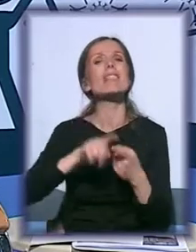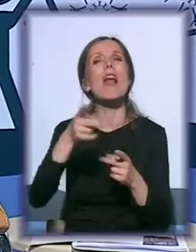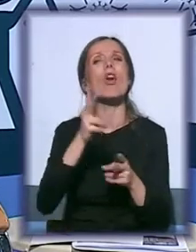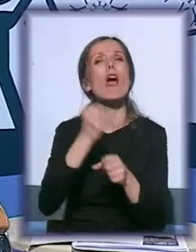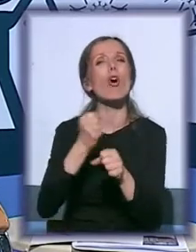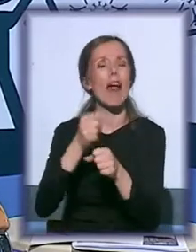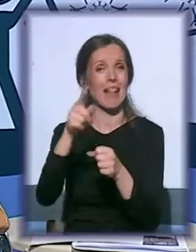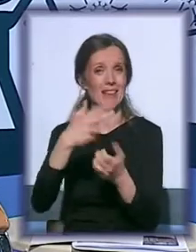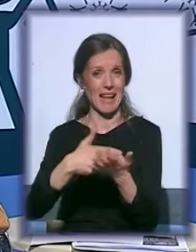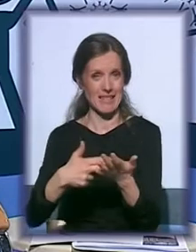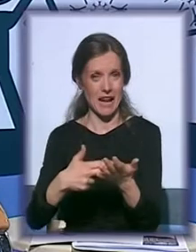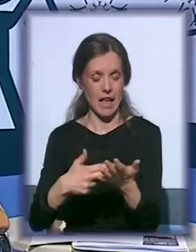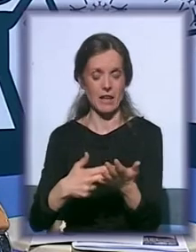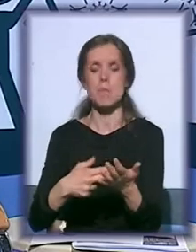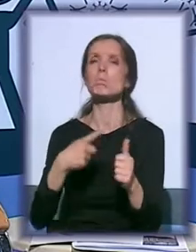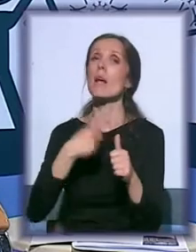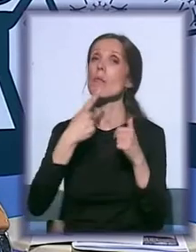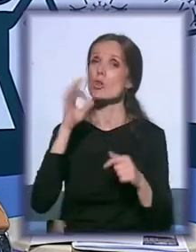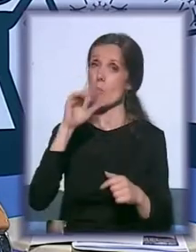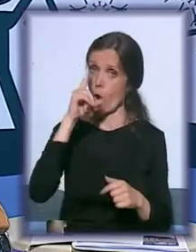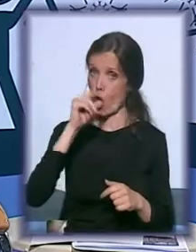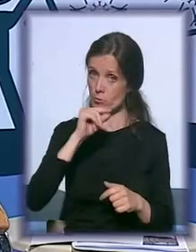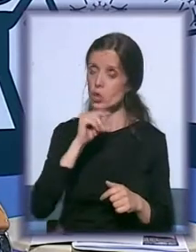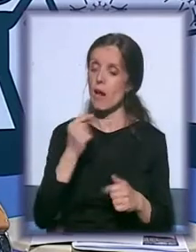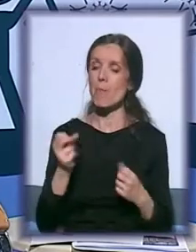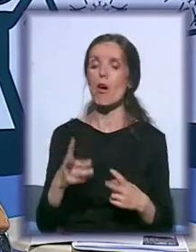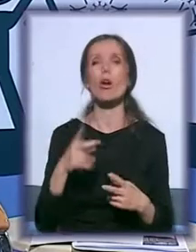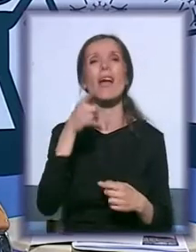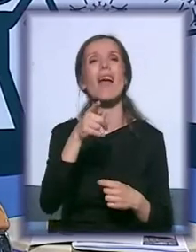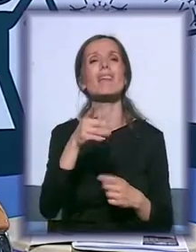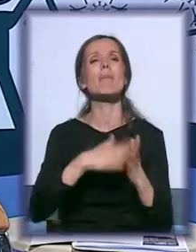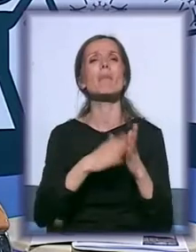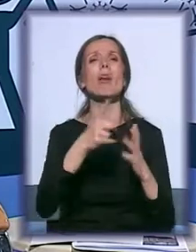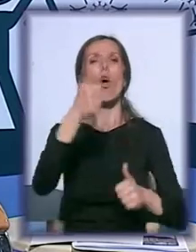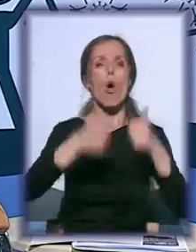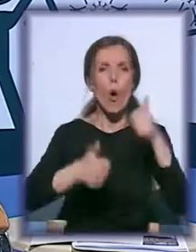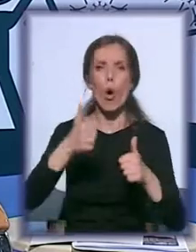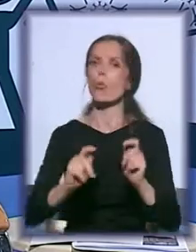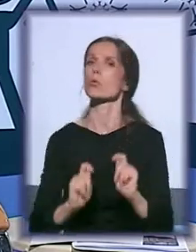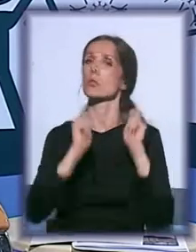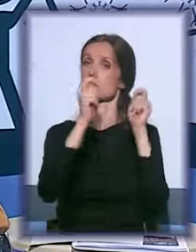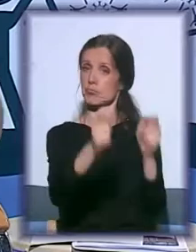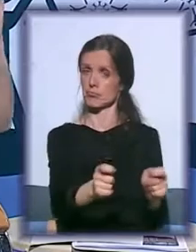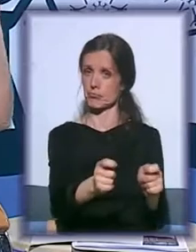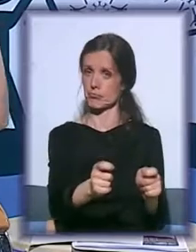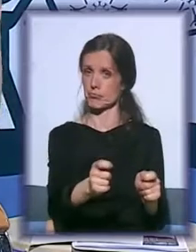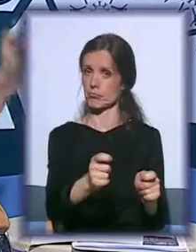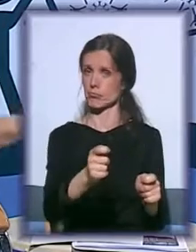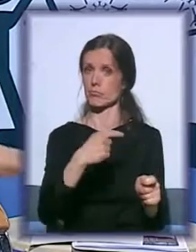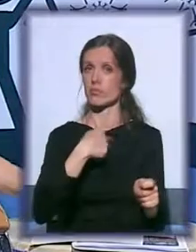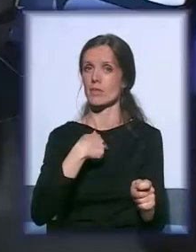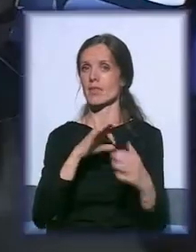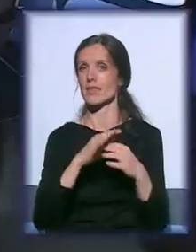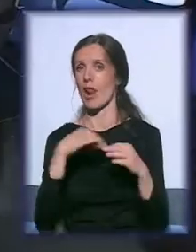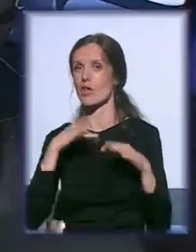opštinama, tu se obično govori o mogućnostima da se kroz različite raspisane konkurse aplicira. Ja stalno sigram sa